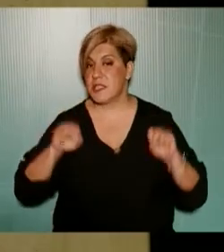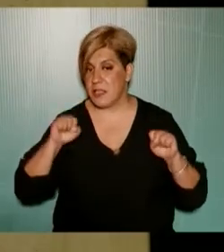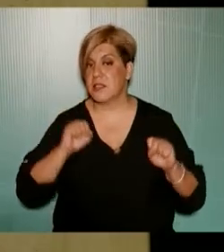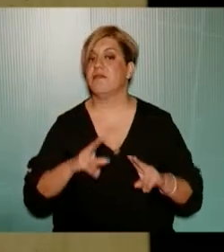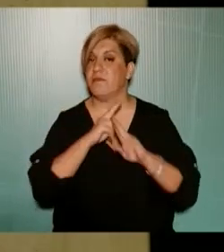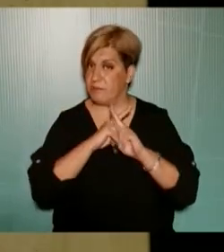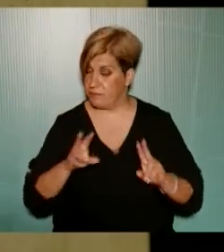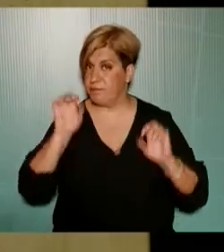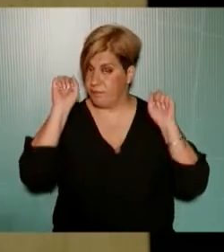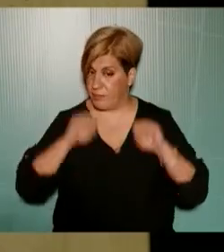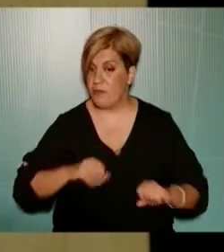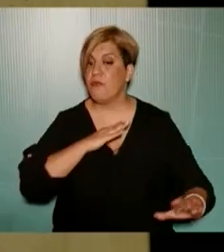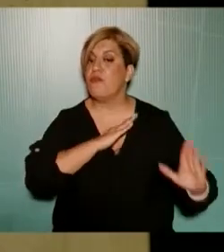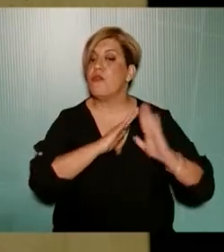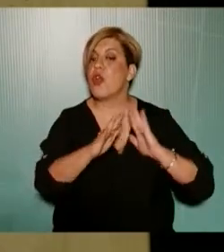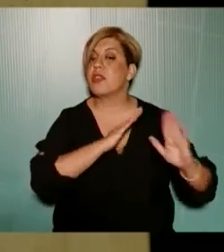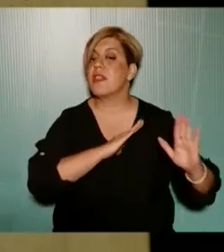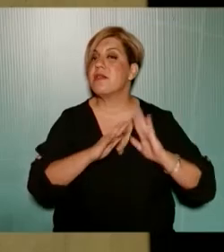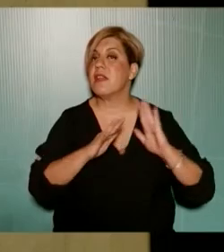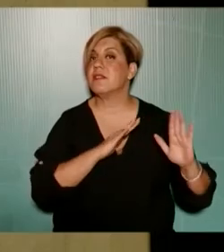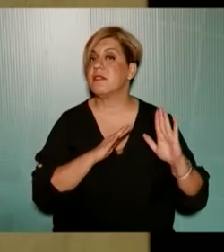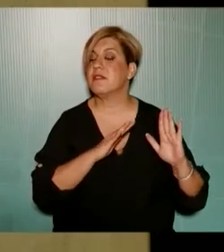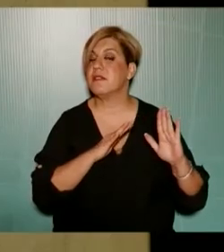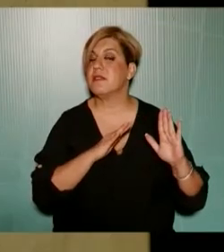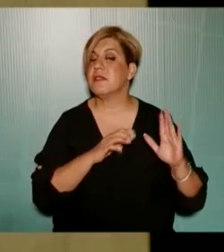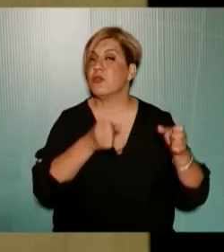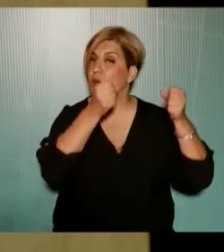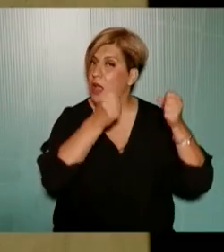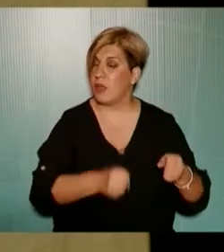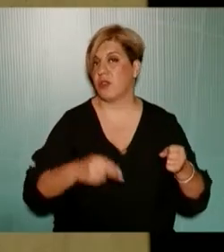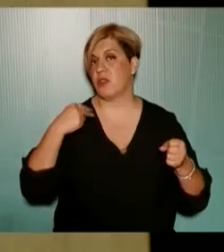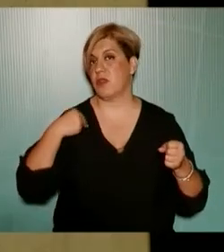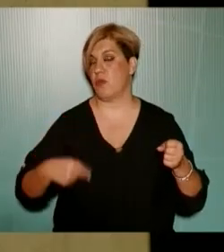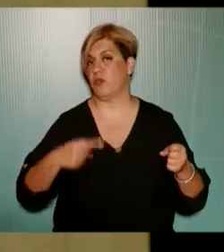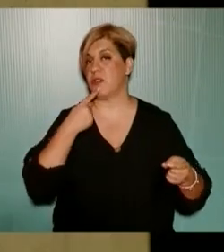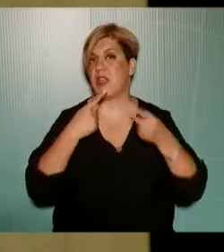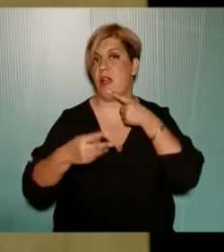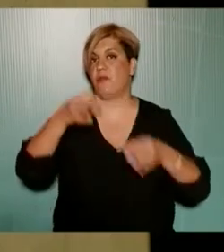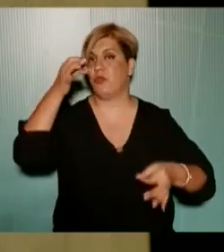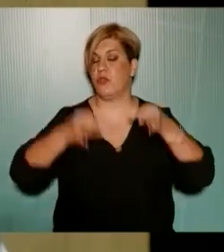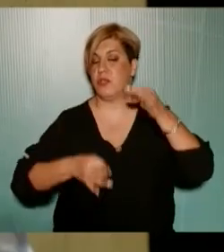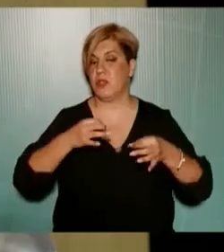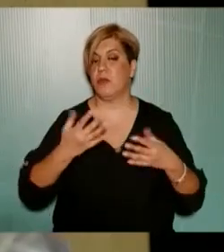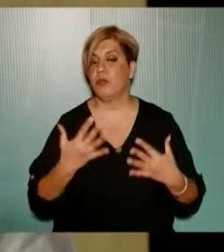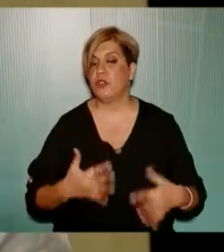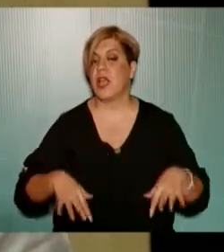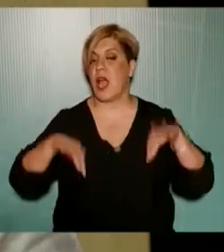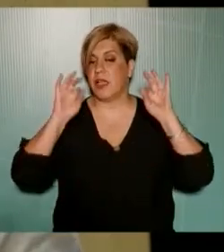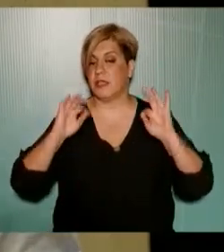σαφώς υπέρ της φροντίδας των κατοίκων και της δημόσιας διαβούλησης μαζί τους έτσι όπως την ξεκίνησε την